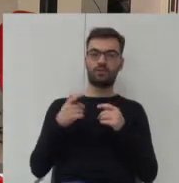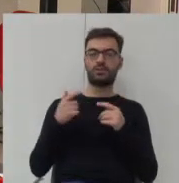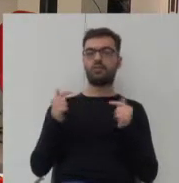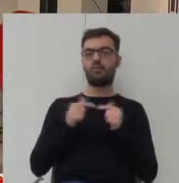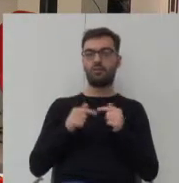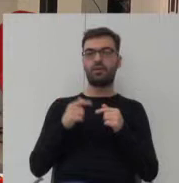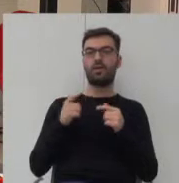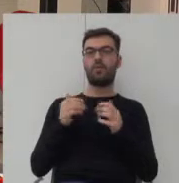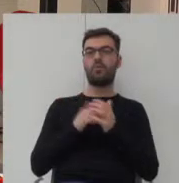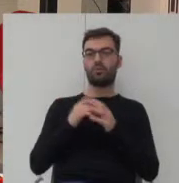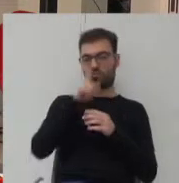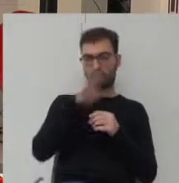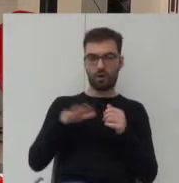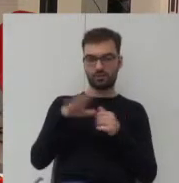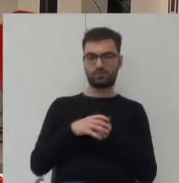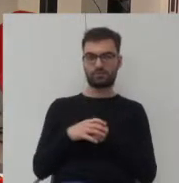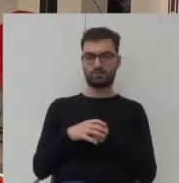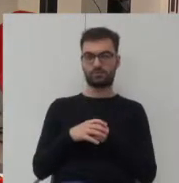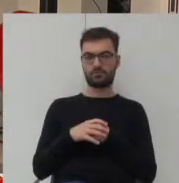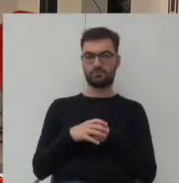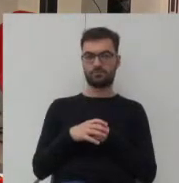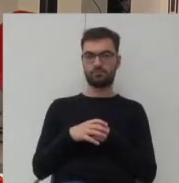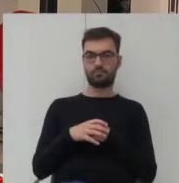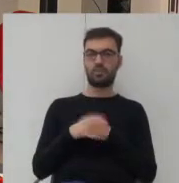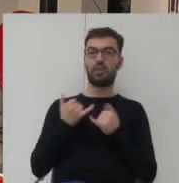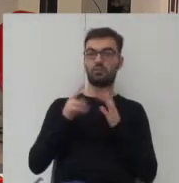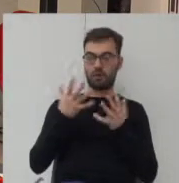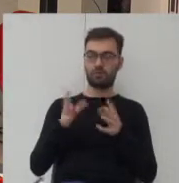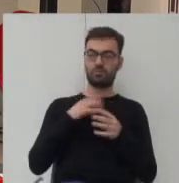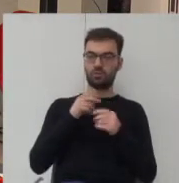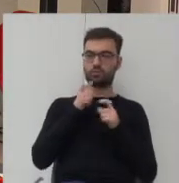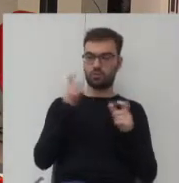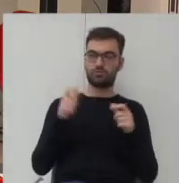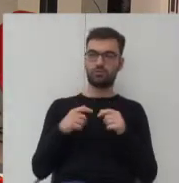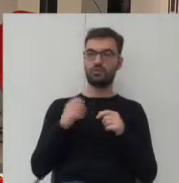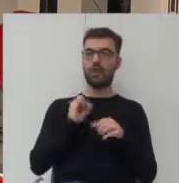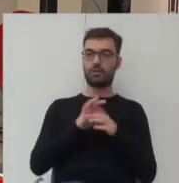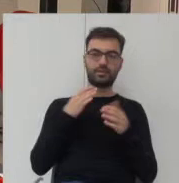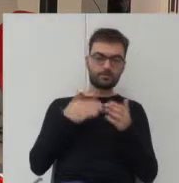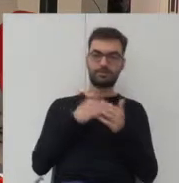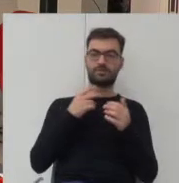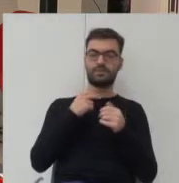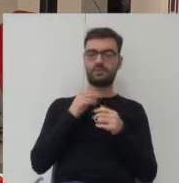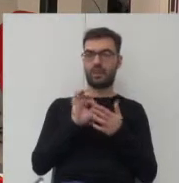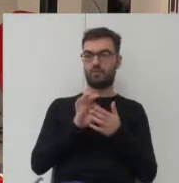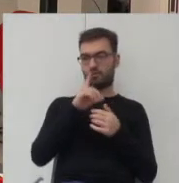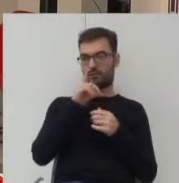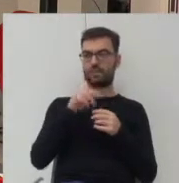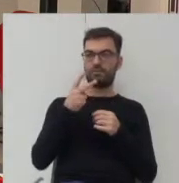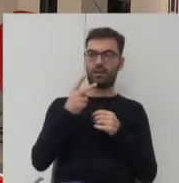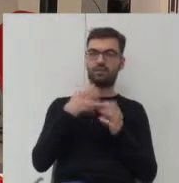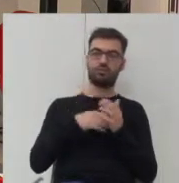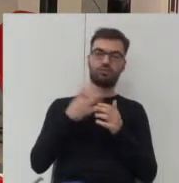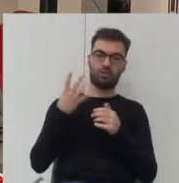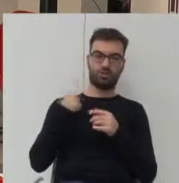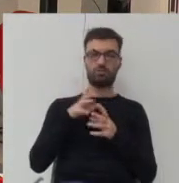społecznych ale jakby ktoś miał ochotę to można się jeszcze zgłosić bo mamy na styk to znaczy że jeszcze 2 do 4 osób